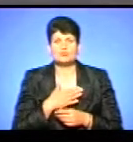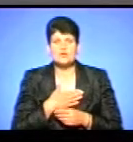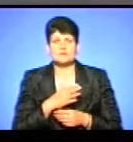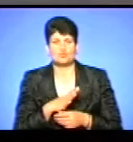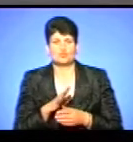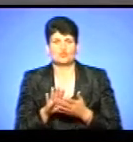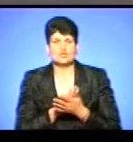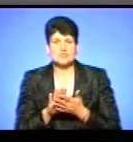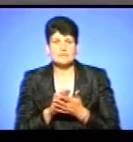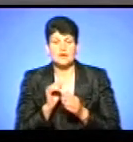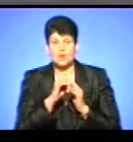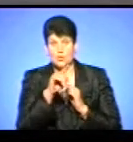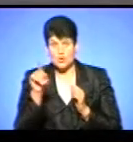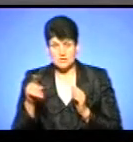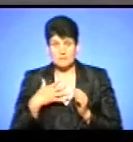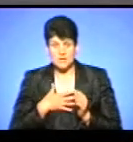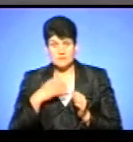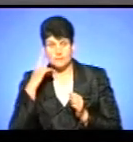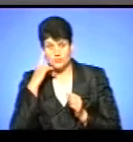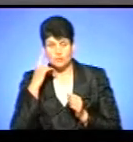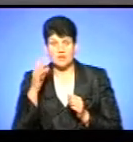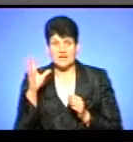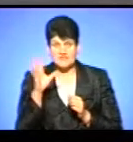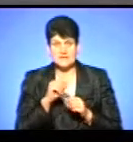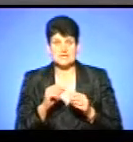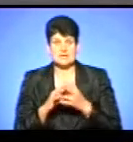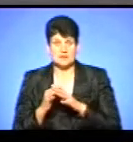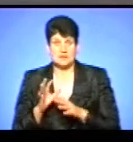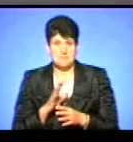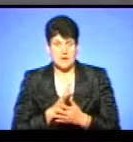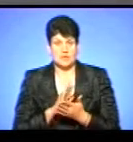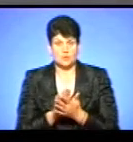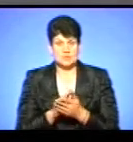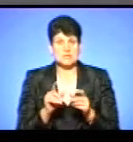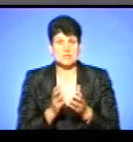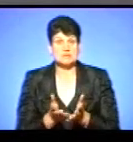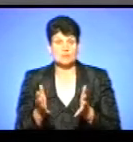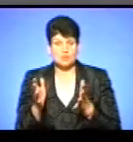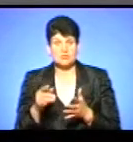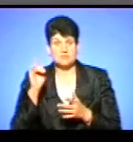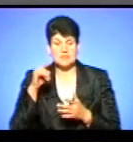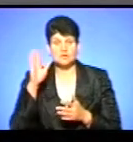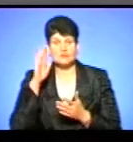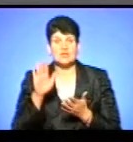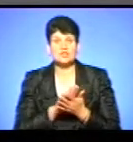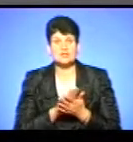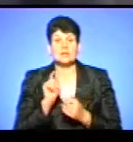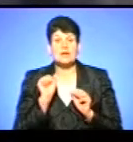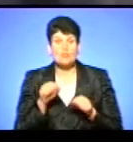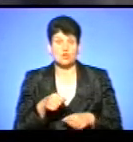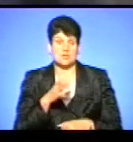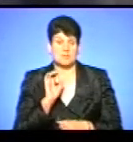кожен їх переживав, і всі населенні пункти в нас були каналізовані з очисними спорудами, просто б знали, що водички частенька, що її можна навіть пити.